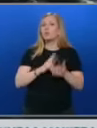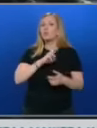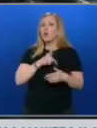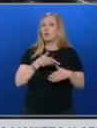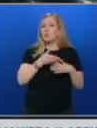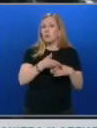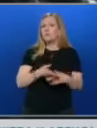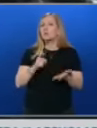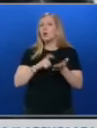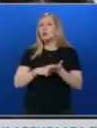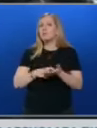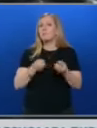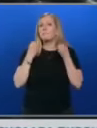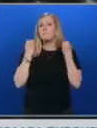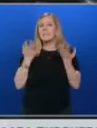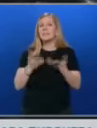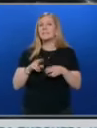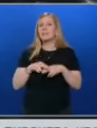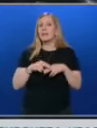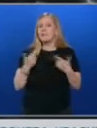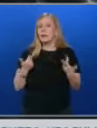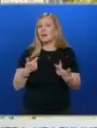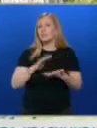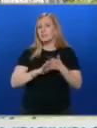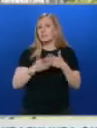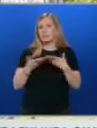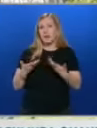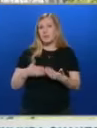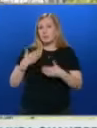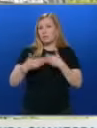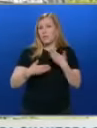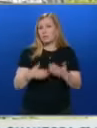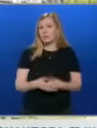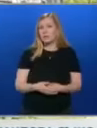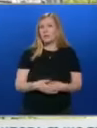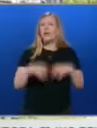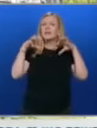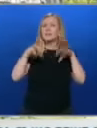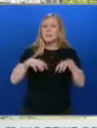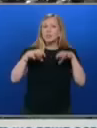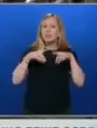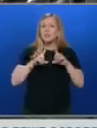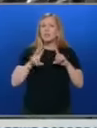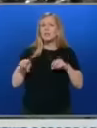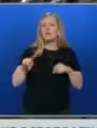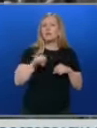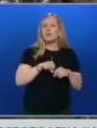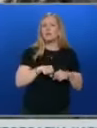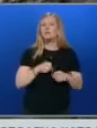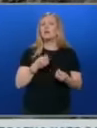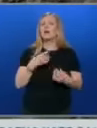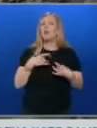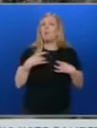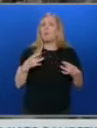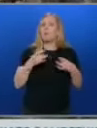Закон за бедствия аварий, за да може да се справят с последствата от щетите. Проливните дъждове в района не са доверят до опасност за енергийната система,